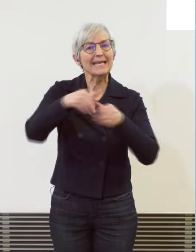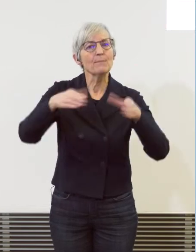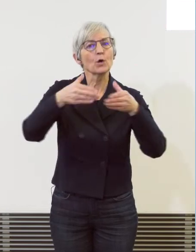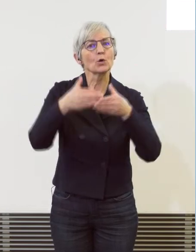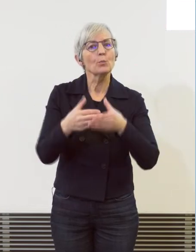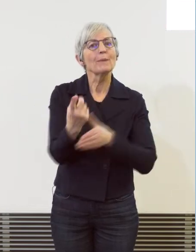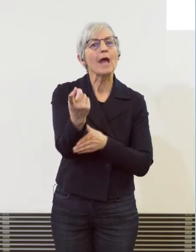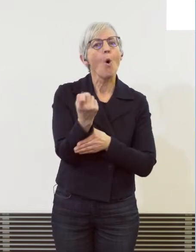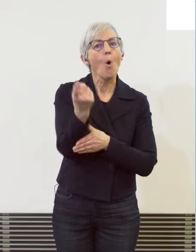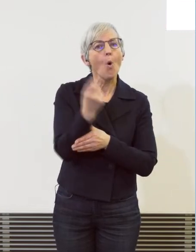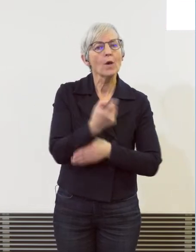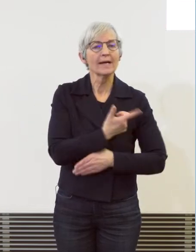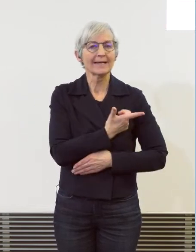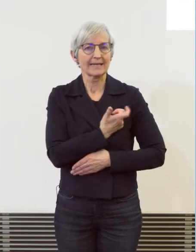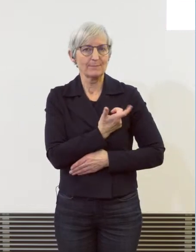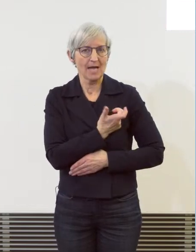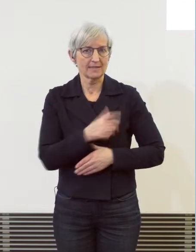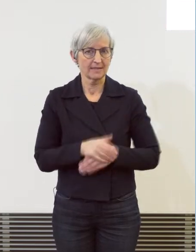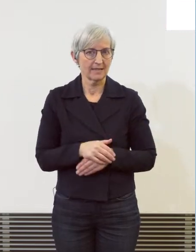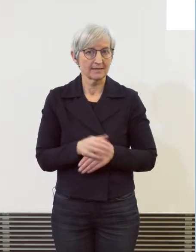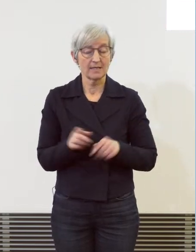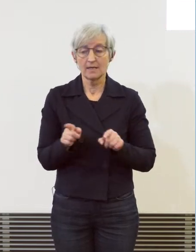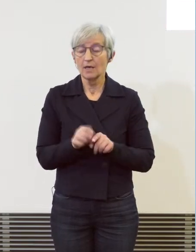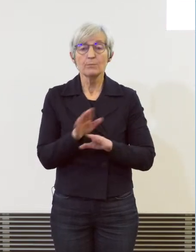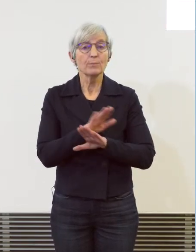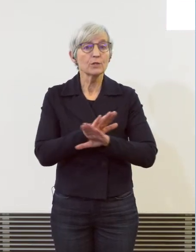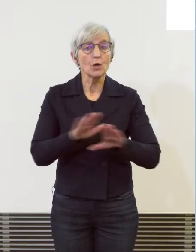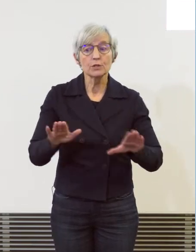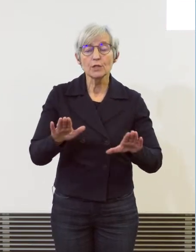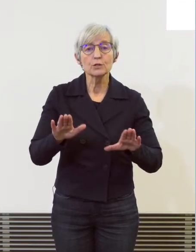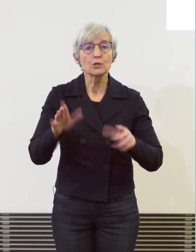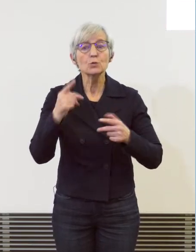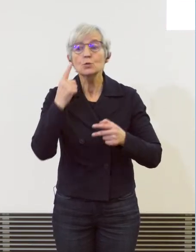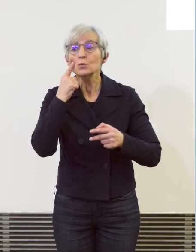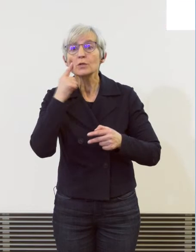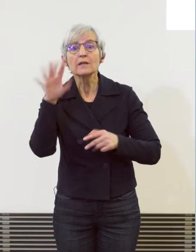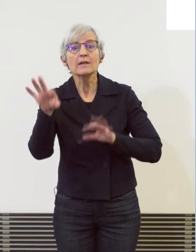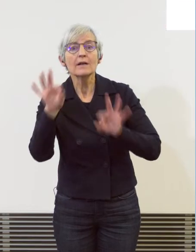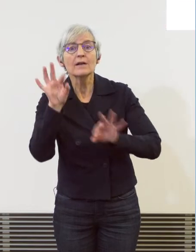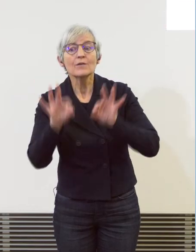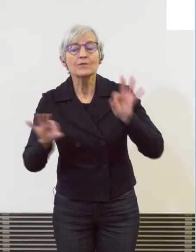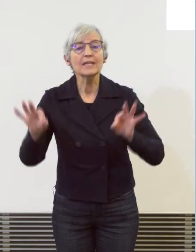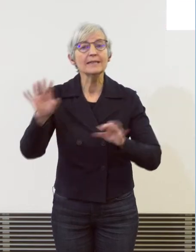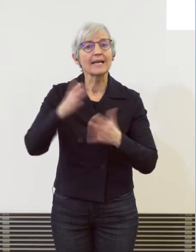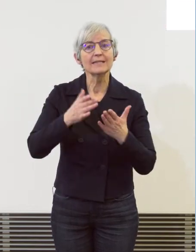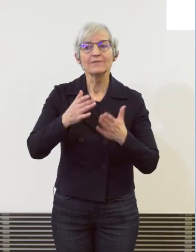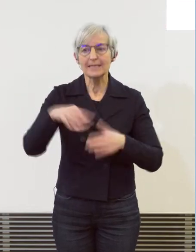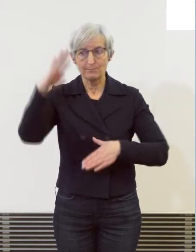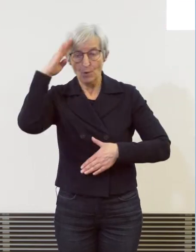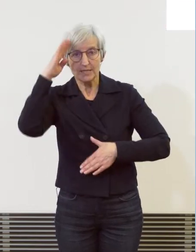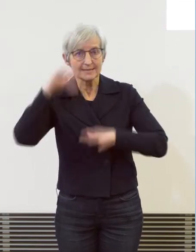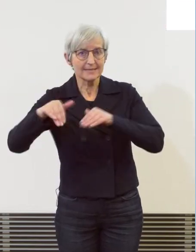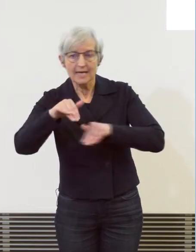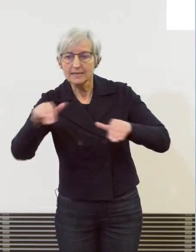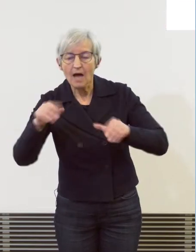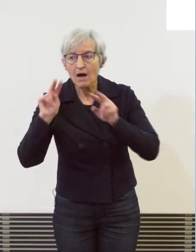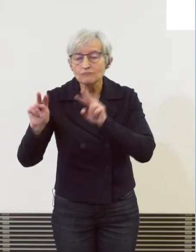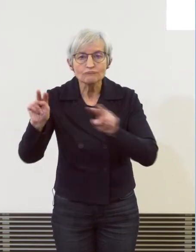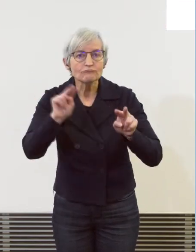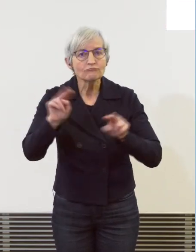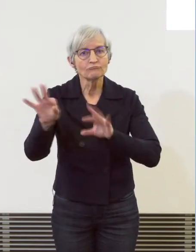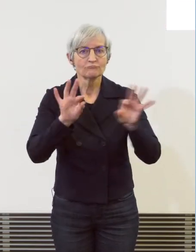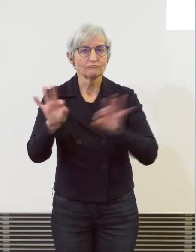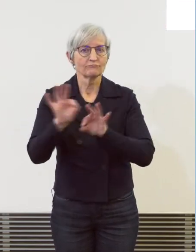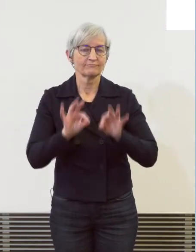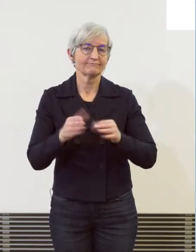Kontrollkriminalität. Das heisst ihre Entdeckung natürlich auch von den polizeilichen Aktivitäten. sehr stark abhängig ist und darum